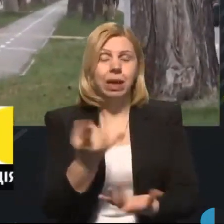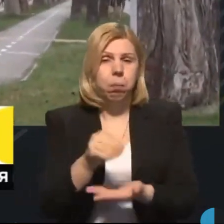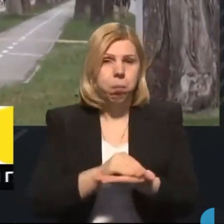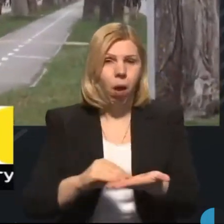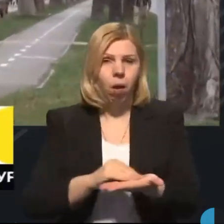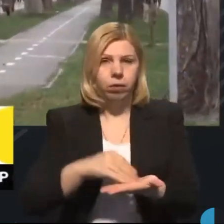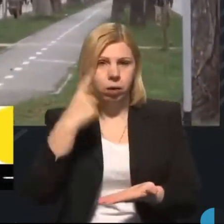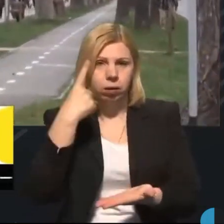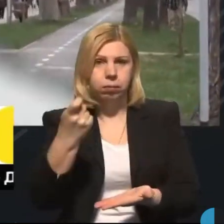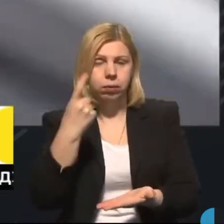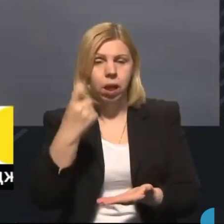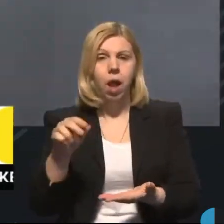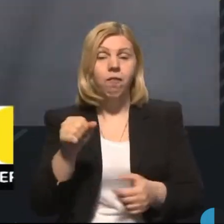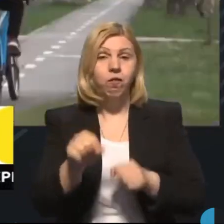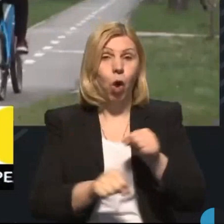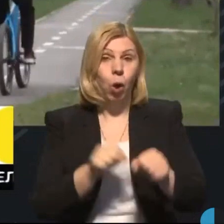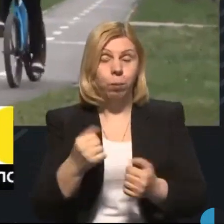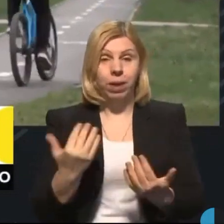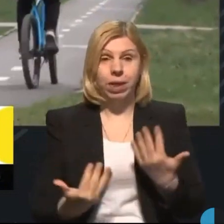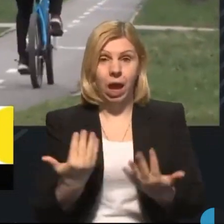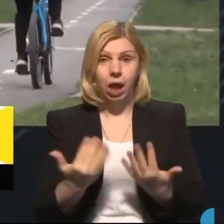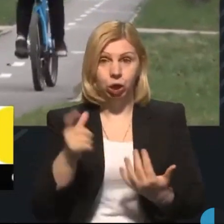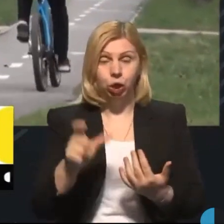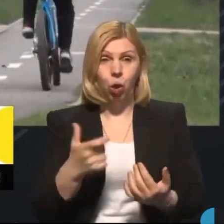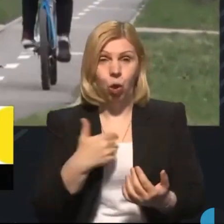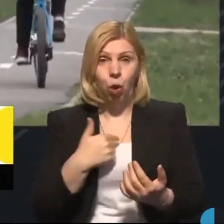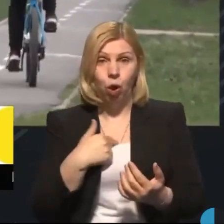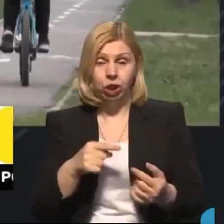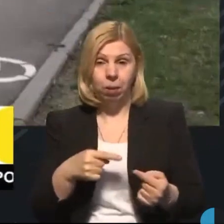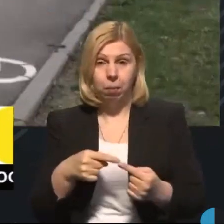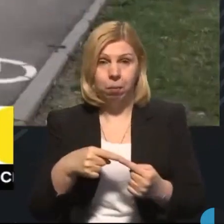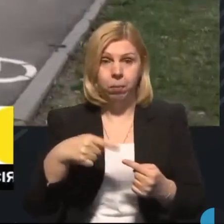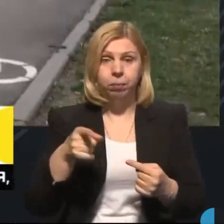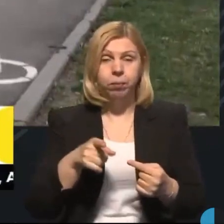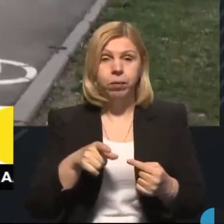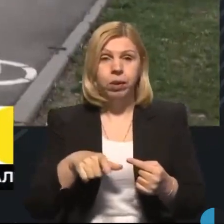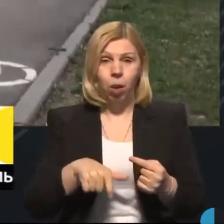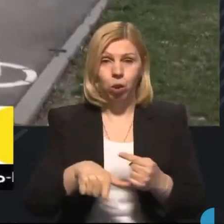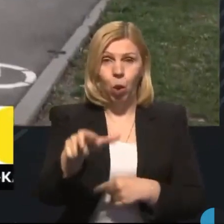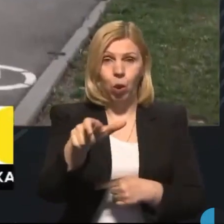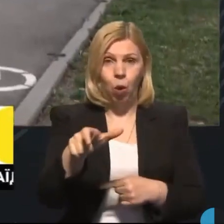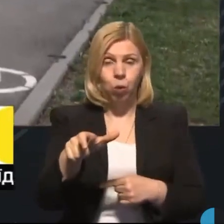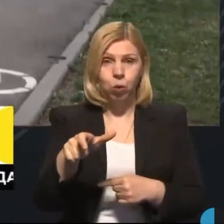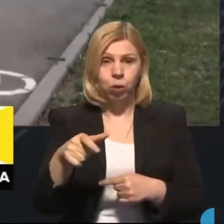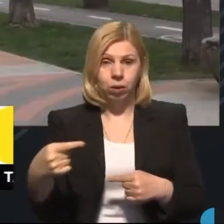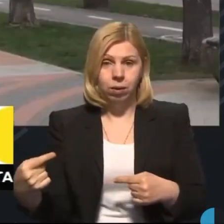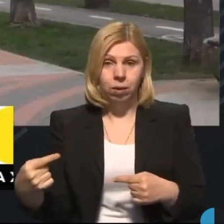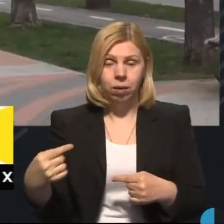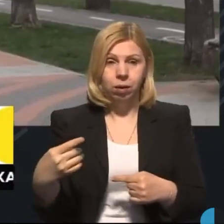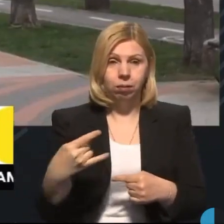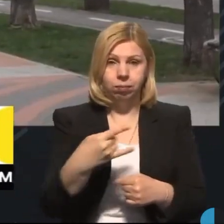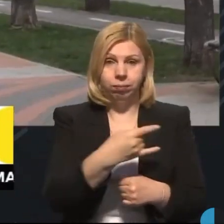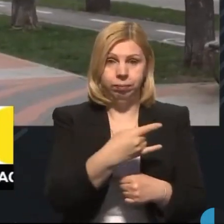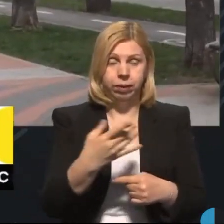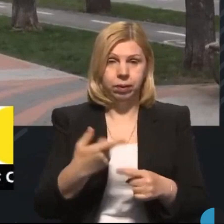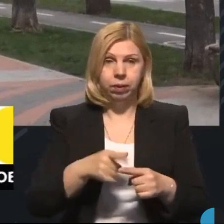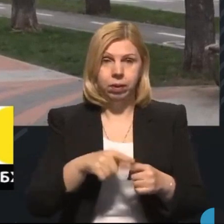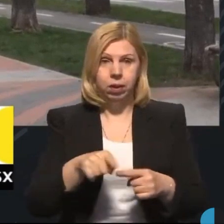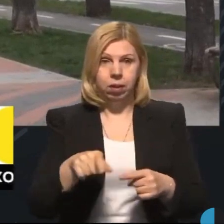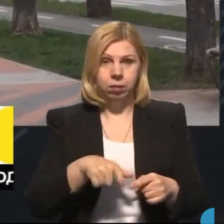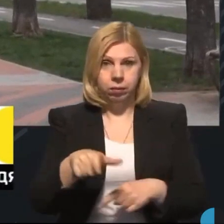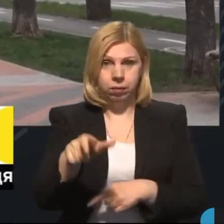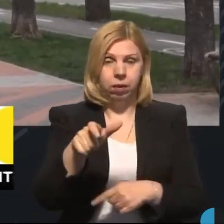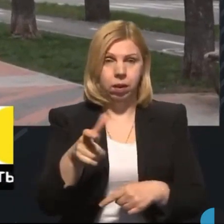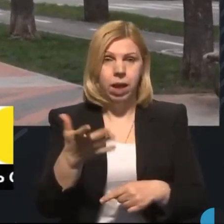велосипедист, якщо хоче перейти дорожнє полотно